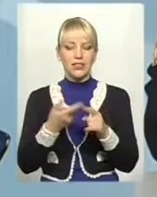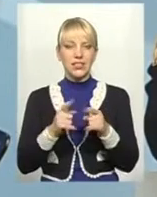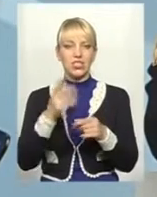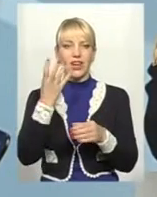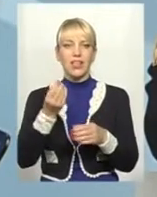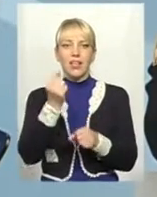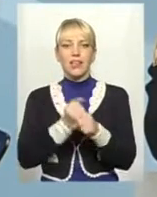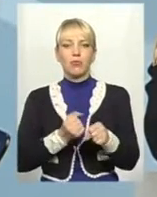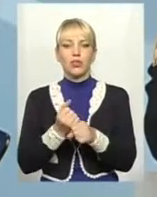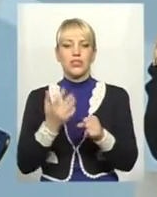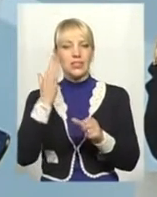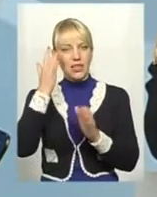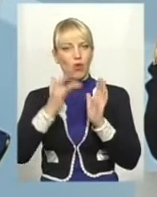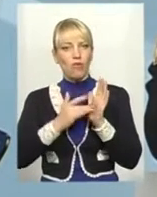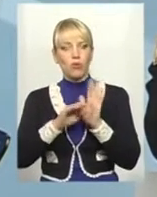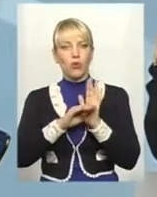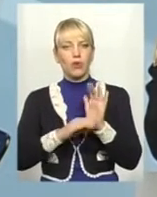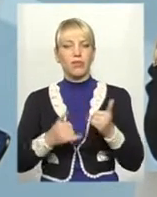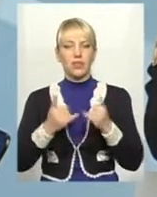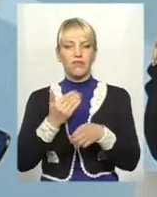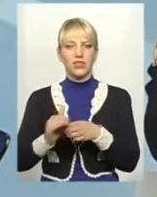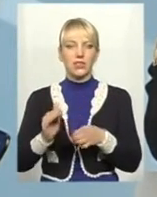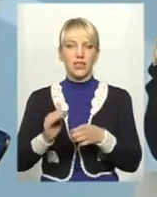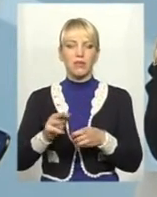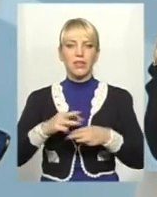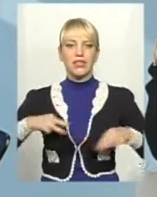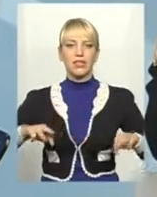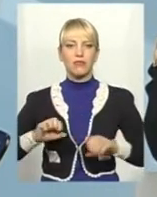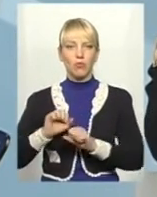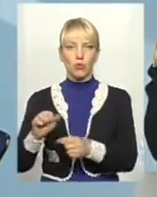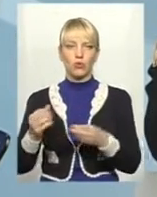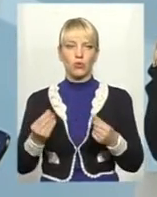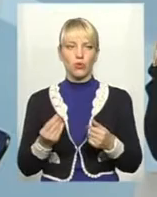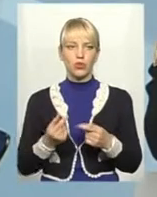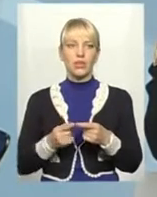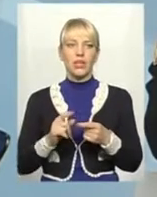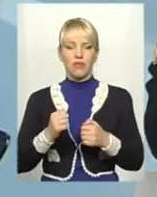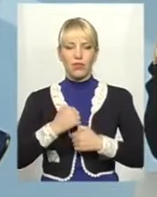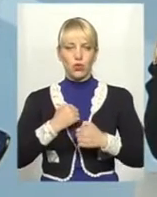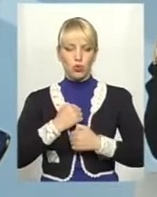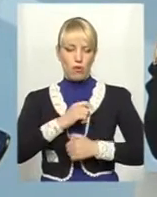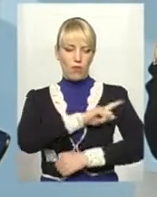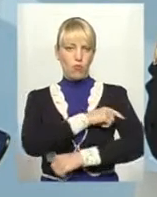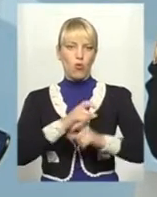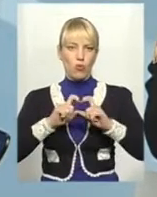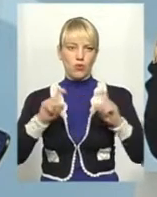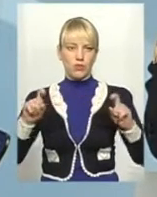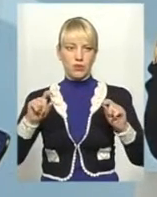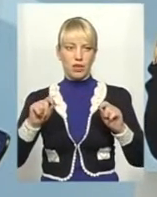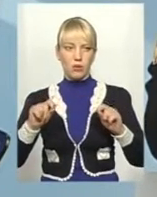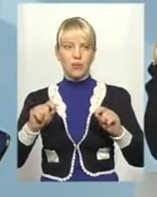цільова програма для виділення Міністерства оборони коштів для будівництва ліфта іменно в нашому військовому госпіталі. Тобто,